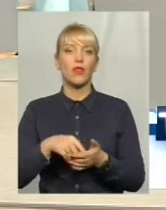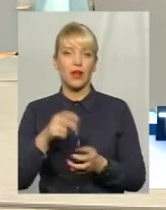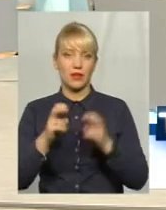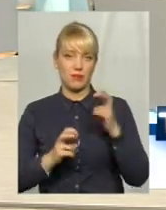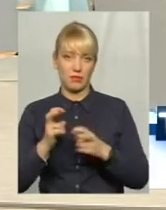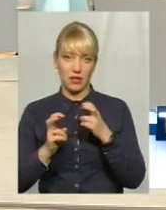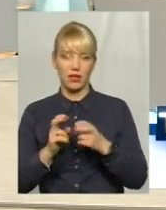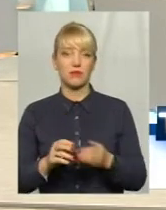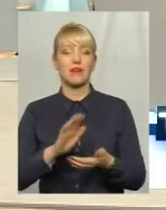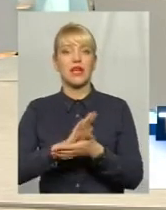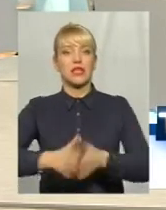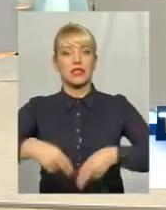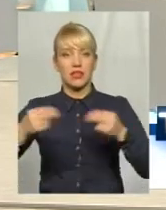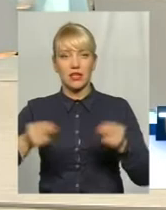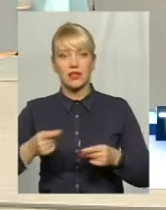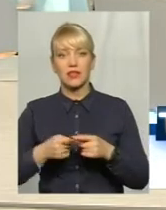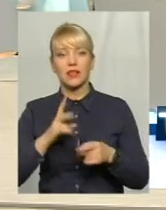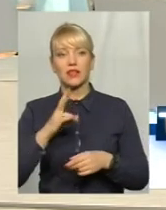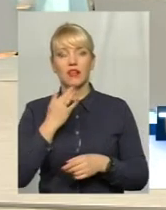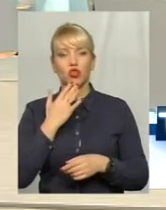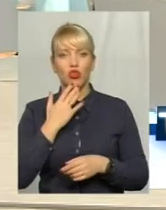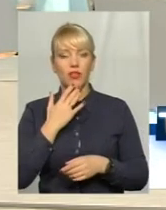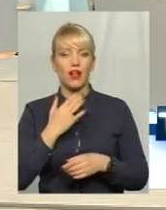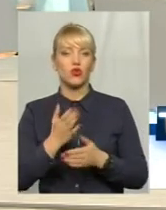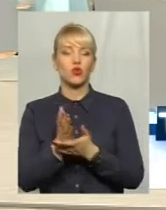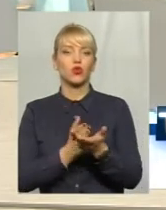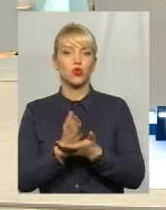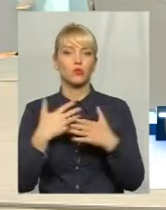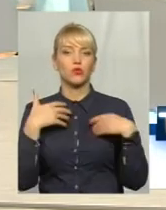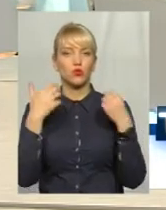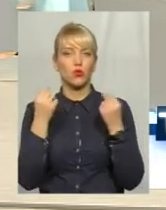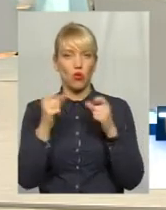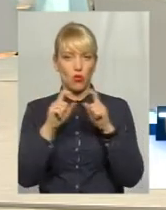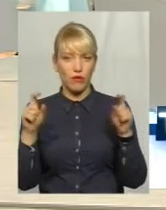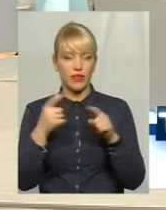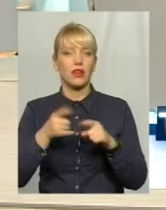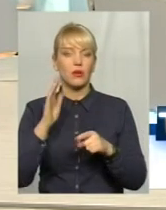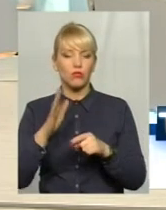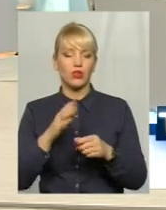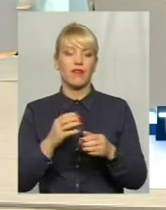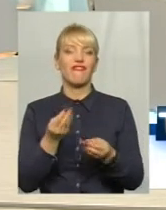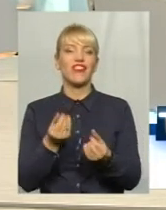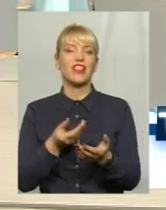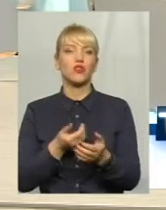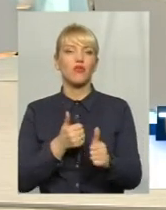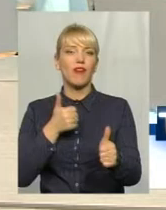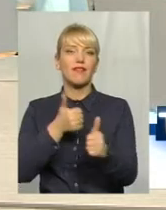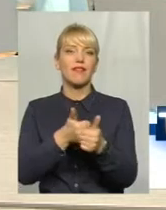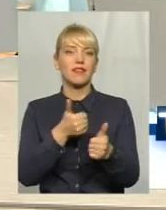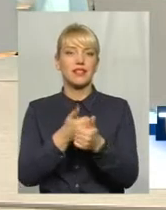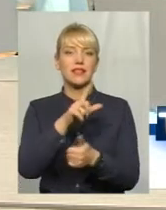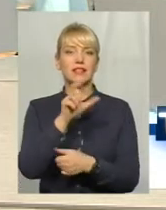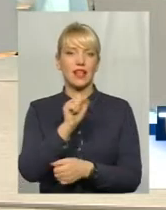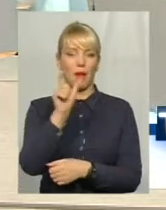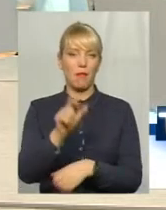заключать контракт з Національною службою здоров'я, фінансування буде йти вже за пацієнтом, тобто, відповідно до кількості